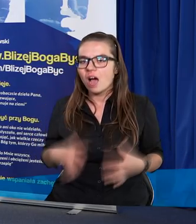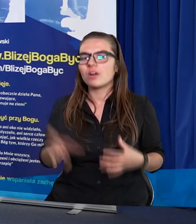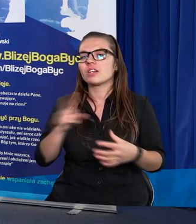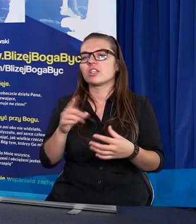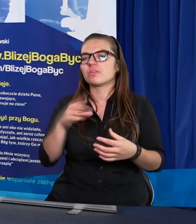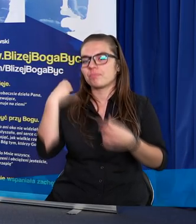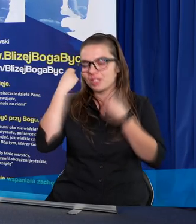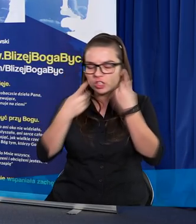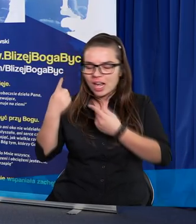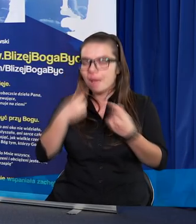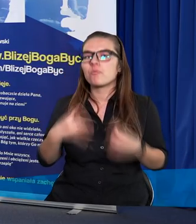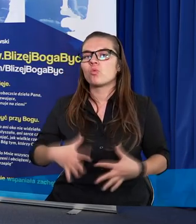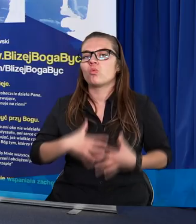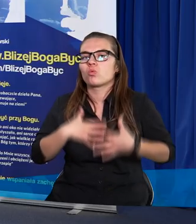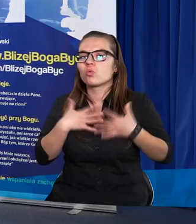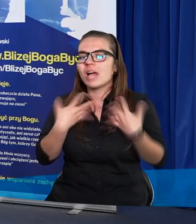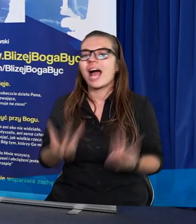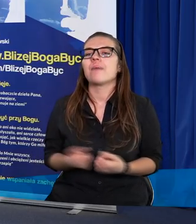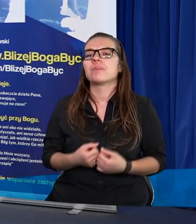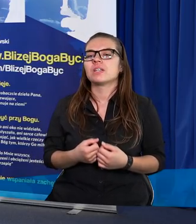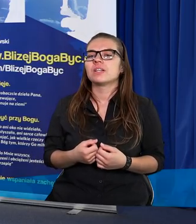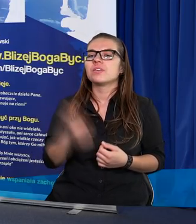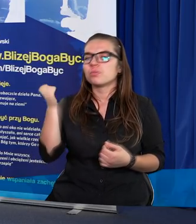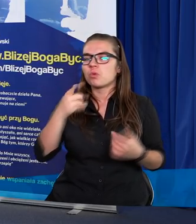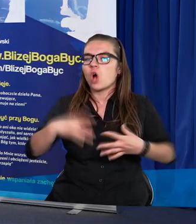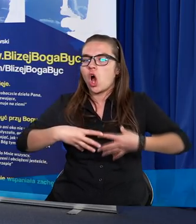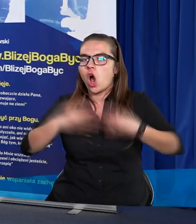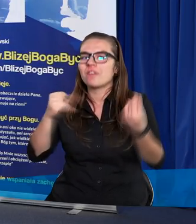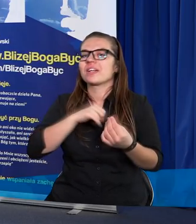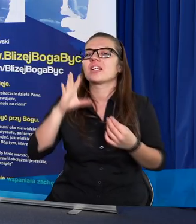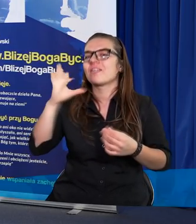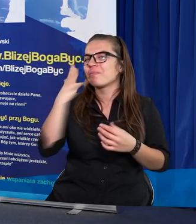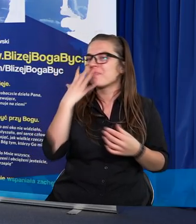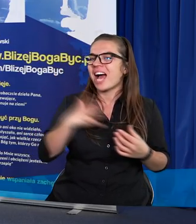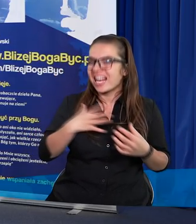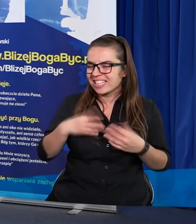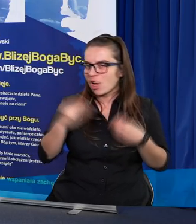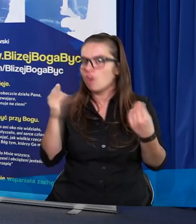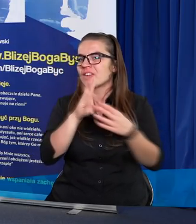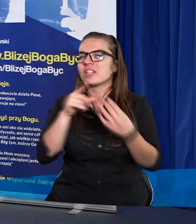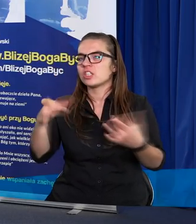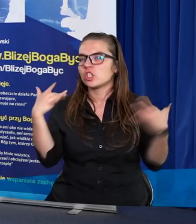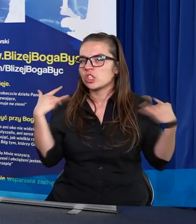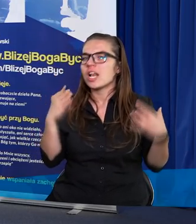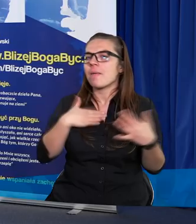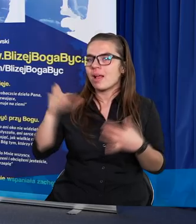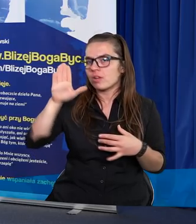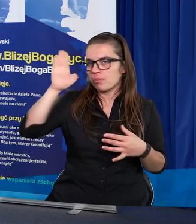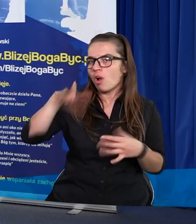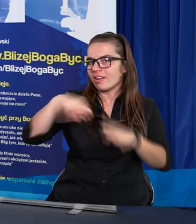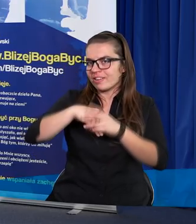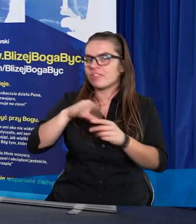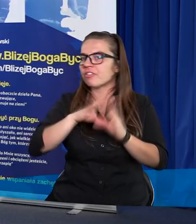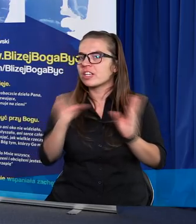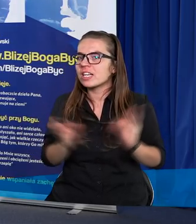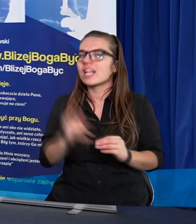ze swoimi myślami, z uczuciami i na tym świecie miał się rozwijać, miał realizować swoje pasje, miał cieszyć się życiem, miał żyć oczywiście z Bogiem w tym wszystkim